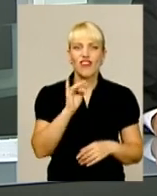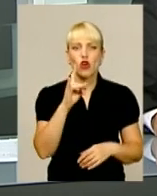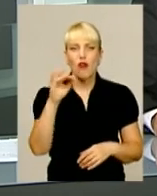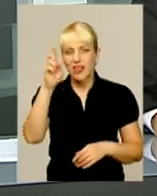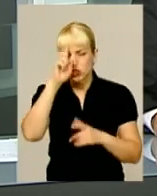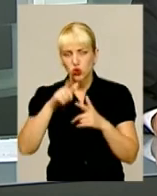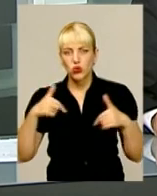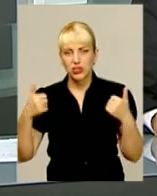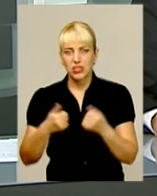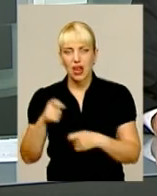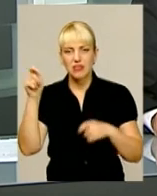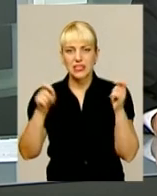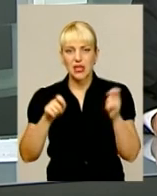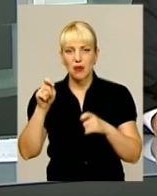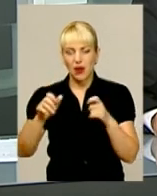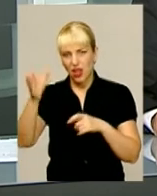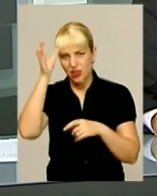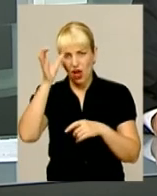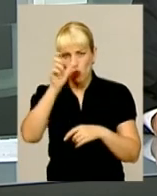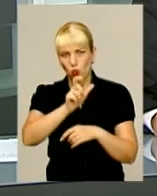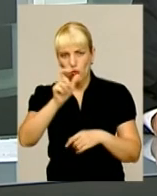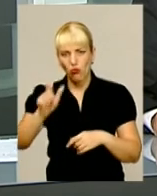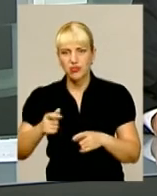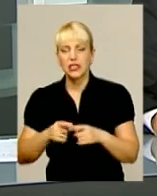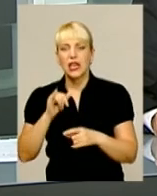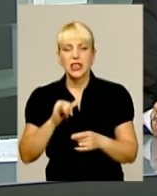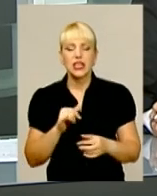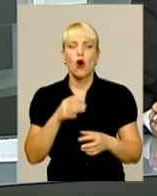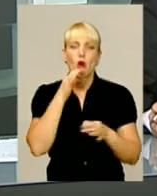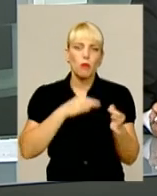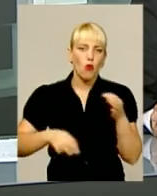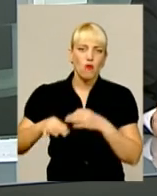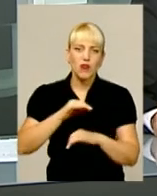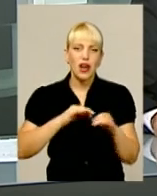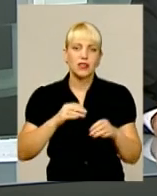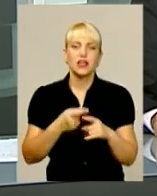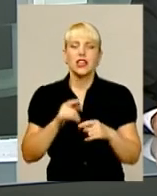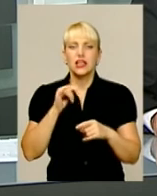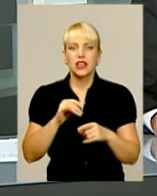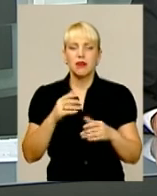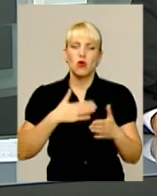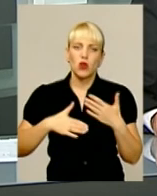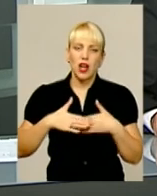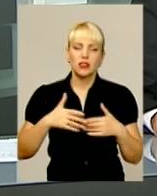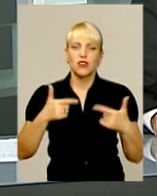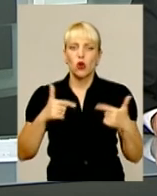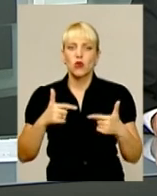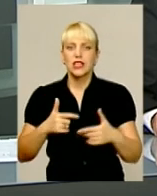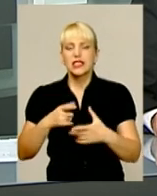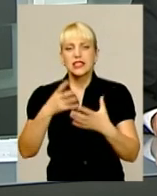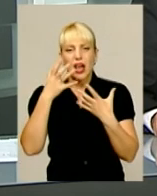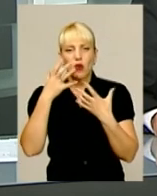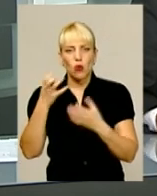краєзнавці та митці і обговорювали сучасні наукові тенденції в Україні. А ще порадували гостей фестивалю захоплюючим